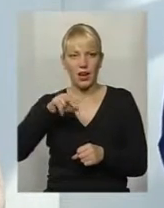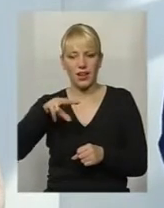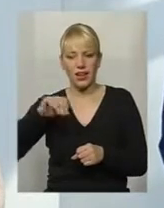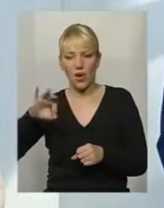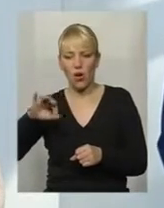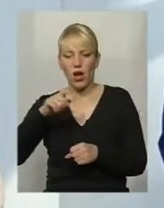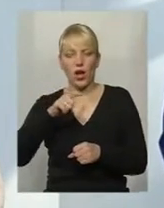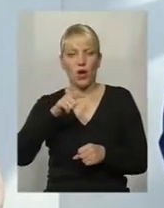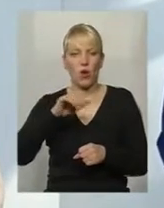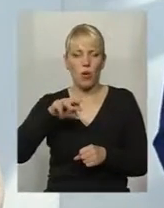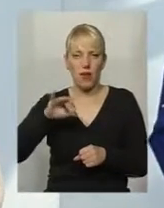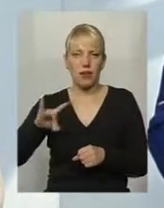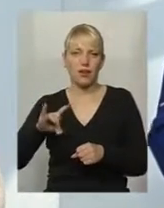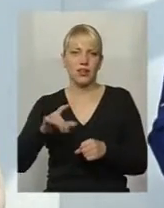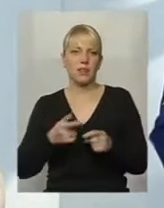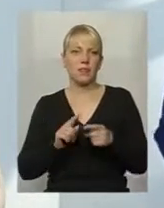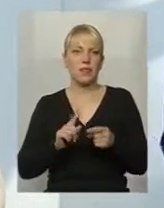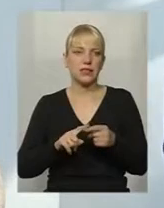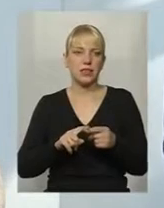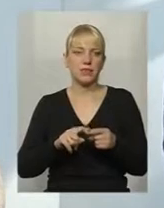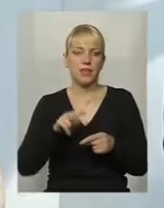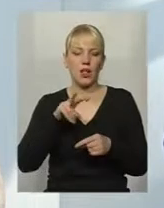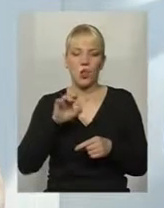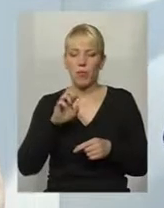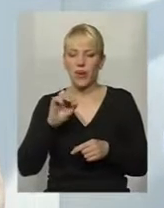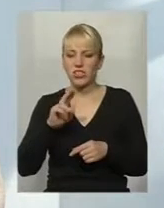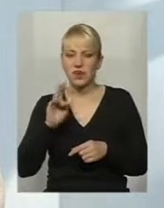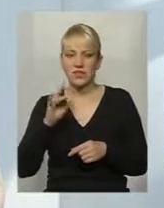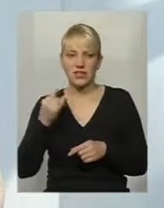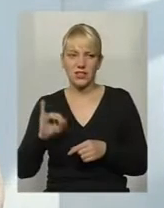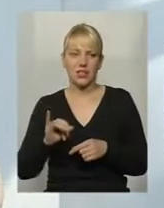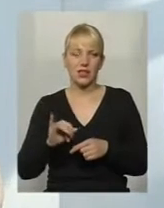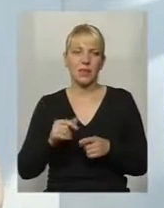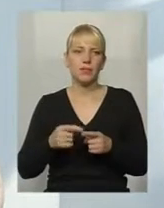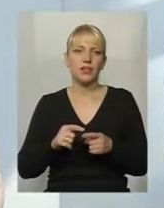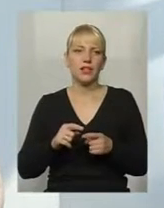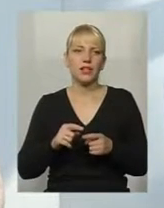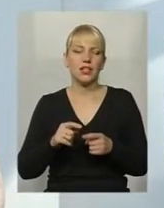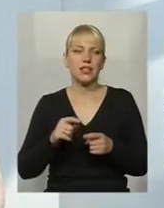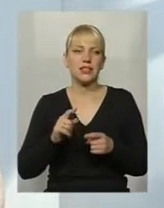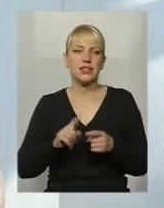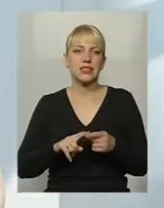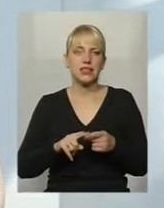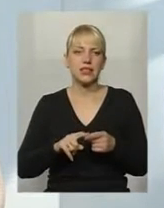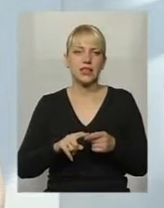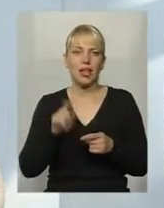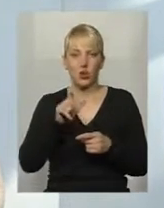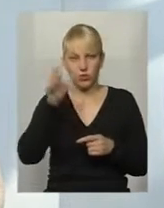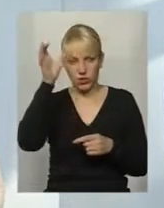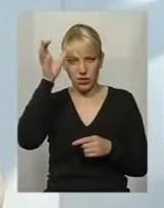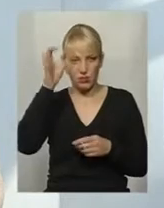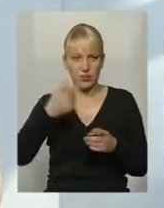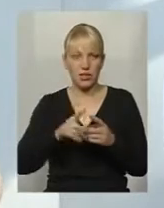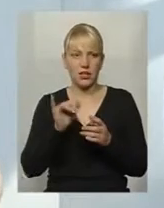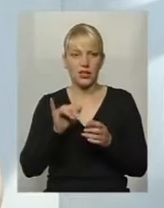пригадаємо Гомера, давайте пригадаємо врешті-решт Лабачевської тригонометрію, якою ми користуємося на сьогоднішній день. Шановні,